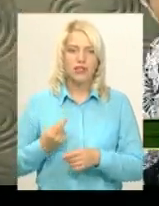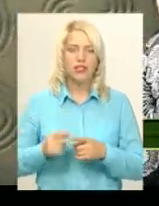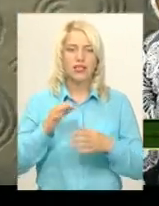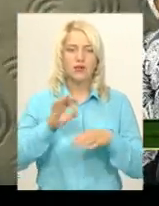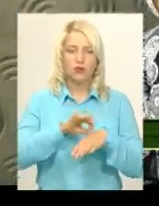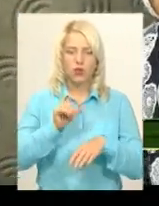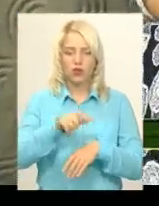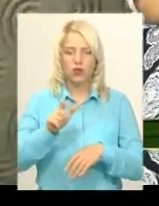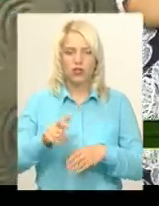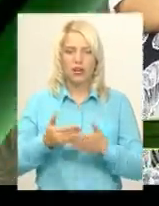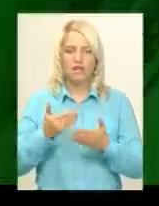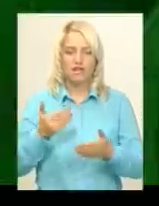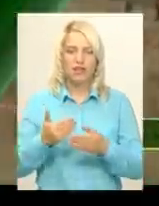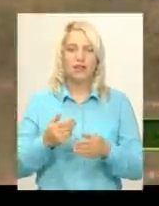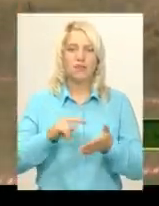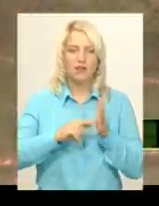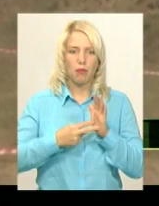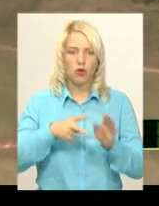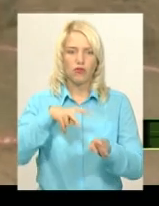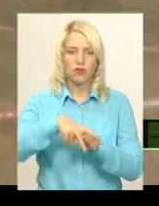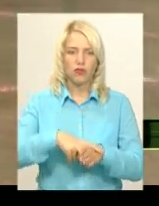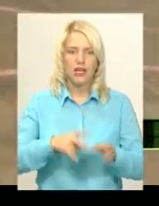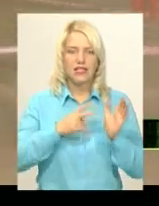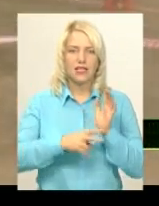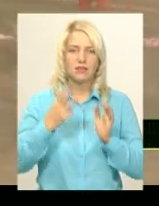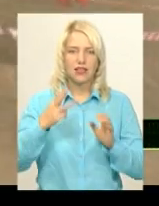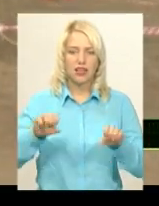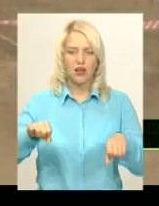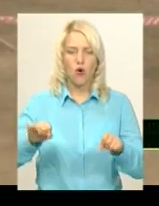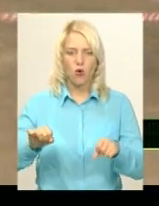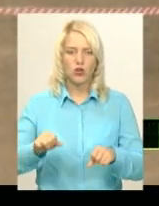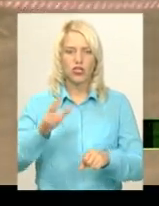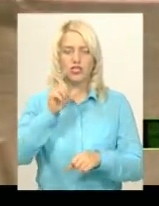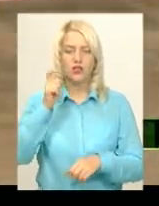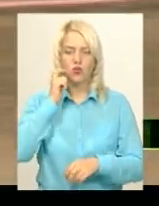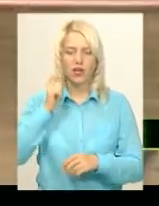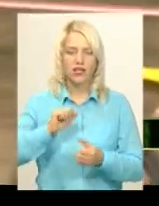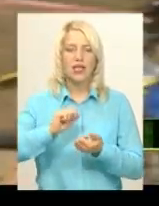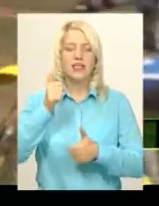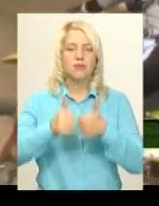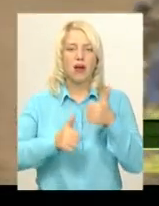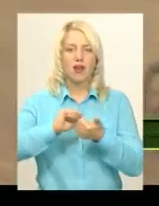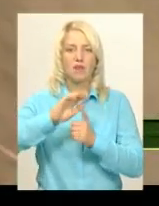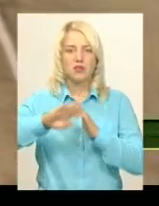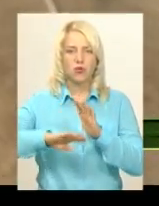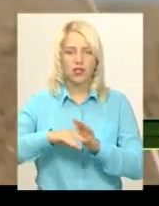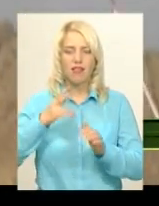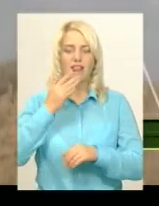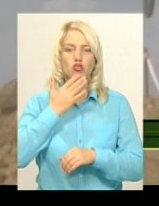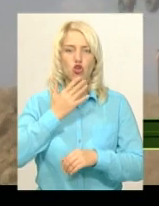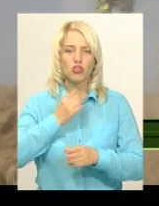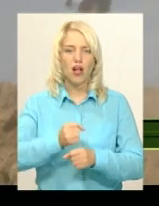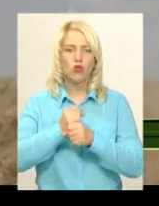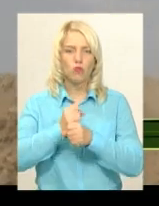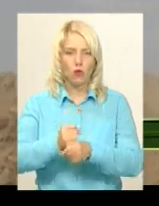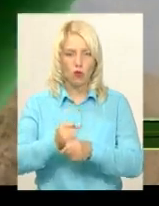відстановленого навантаження. 73 гонщики з України змагалися в Кам'янці-Подільському на Національному кубку та відкритому обласному